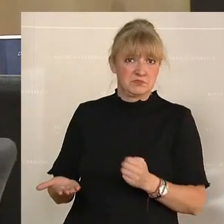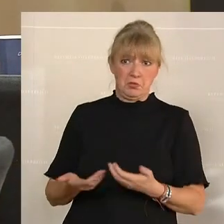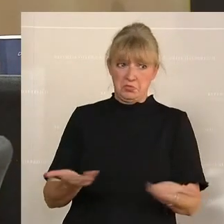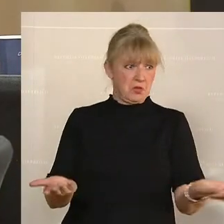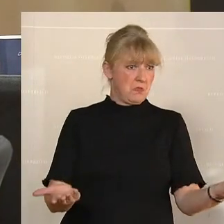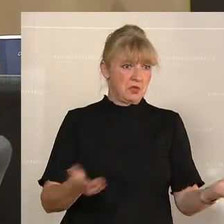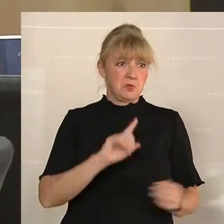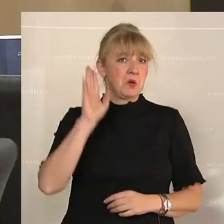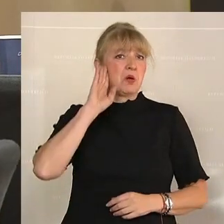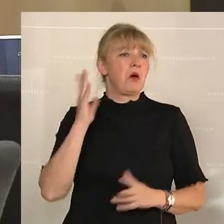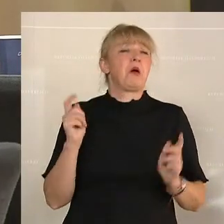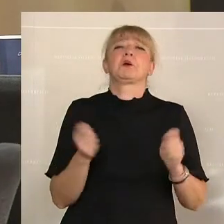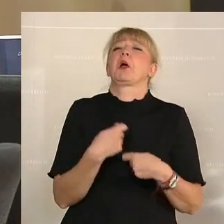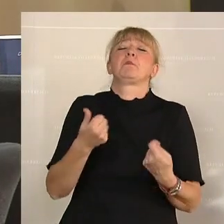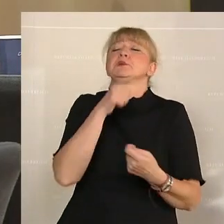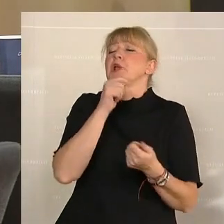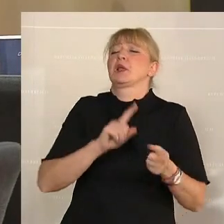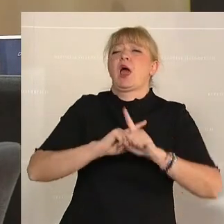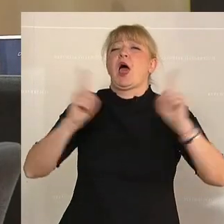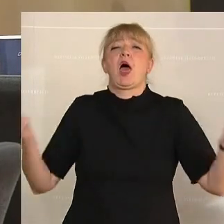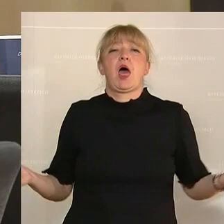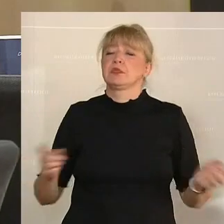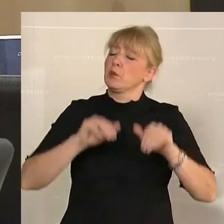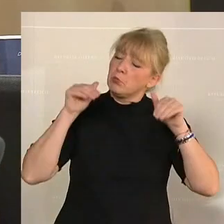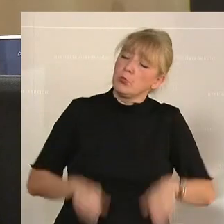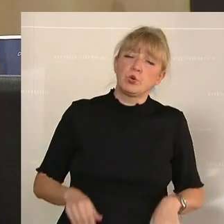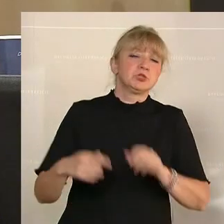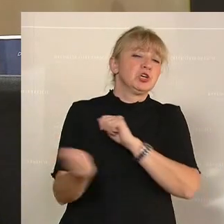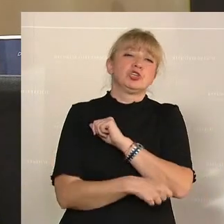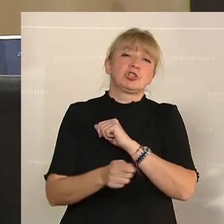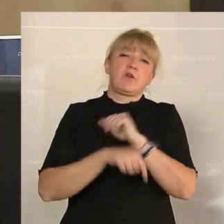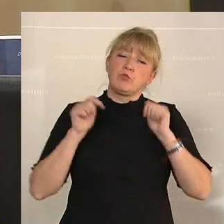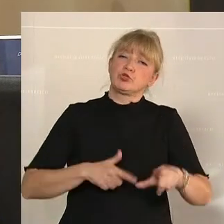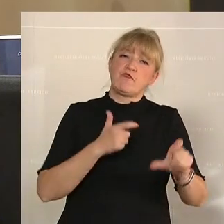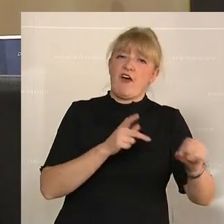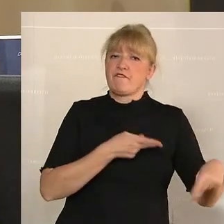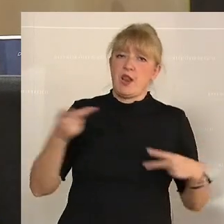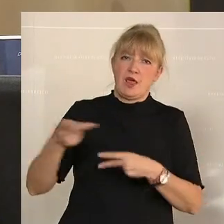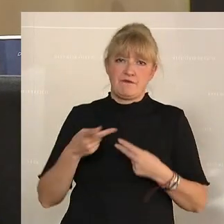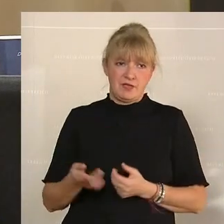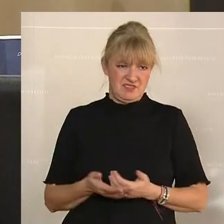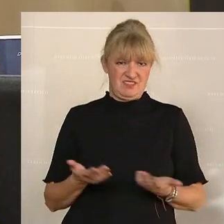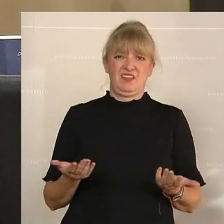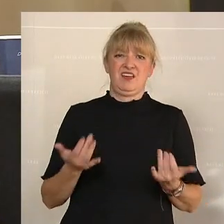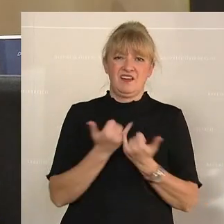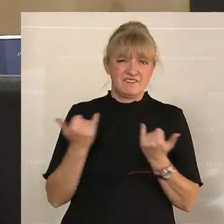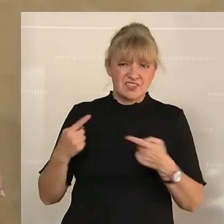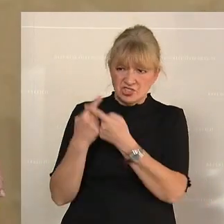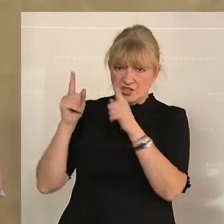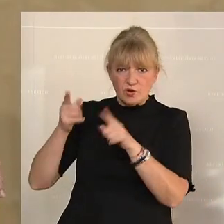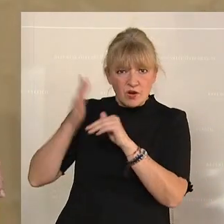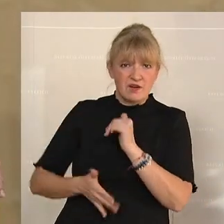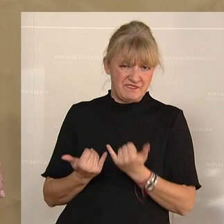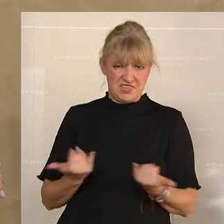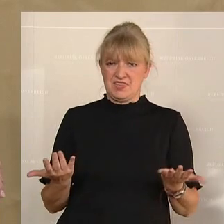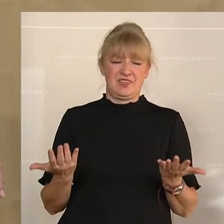was ich heute gehört habe, es gibt keine Alternative zu einer Sanktion und wir müssen weiterhin Waffen liefern. Also wie soll so ein Konflikt beendet werden? Und